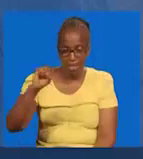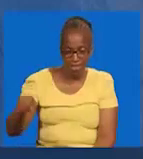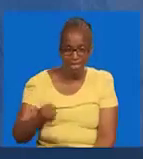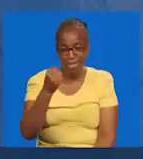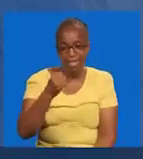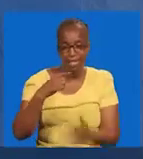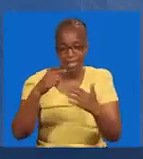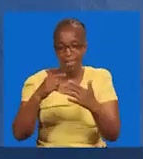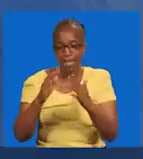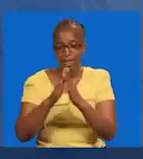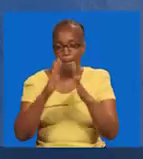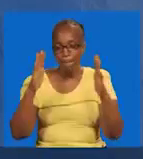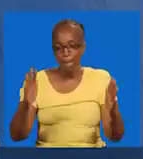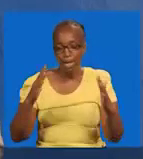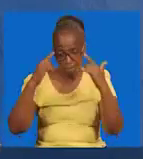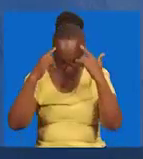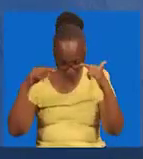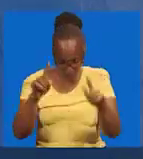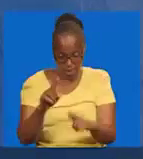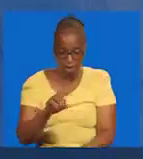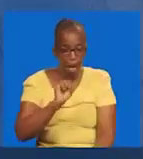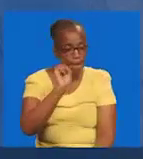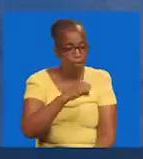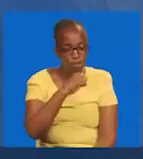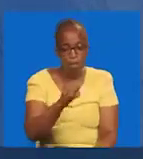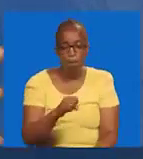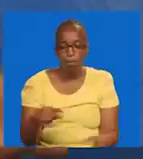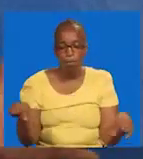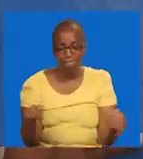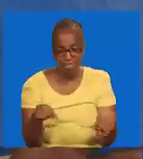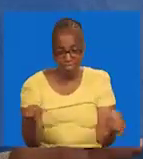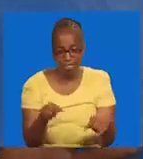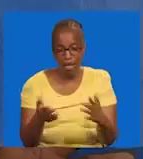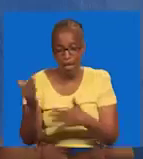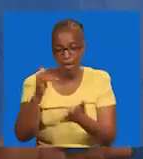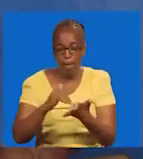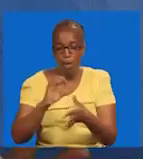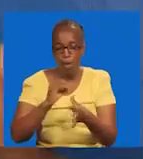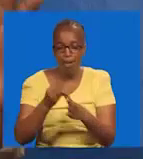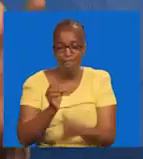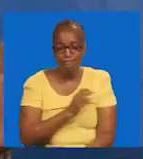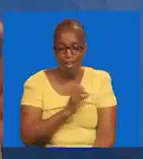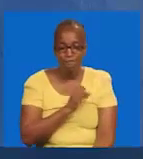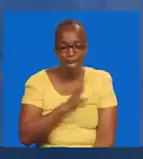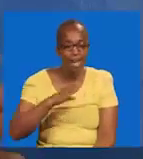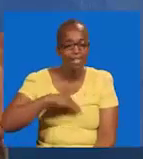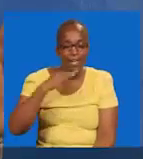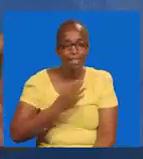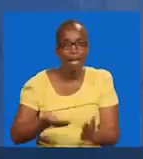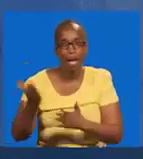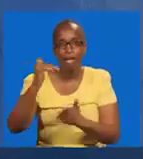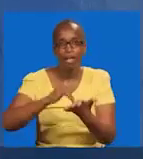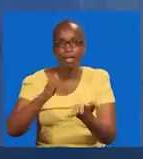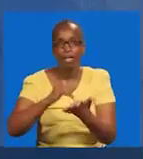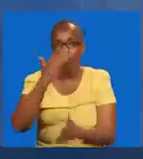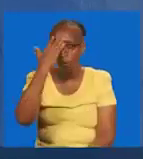Ushindi wa anjabu. Akuna kutetemeka tena. Akuna kuongopa kifo.